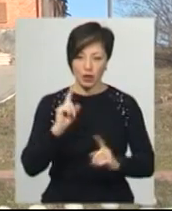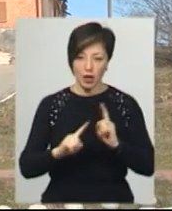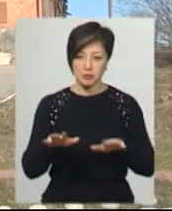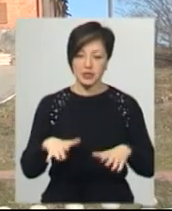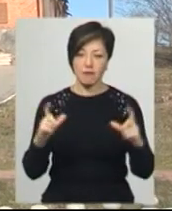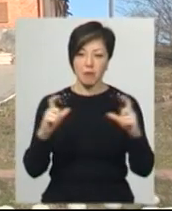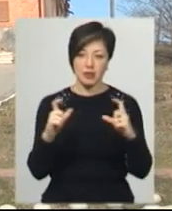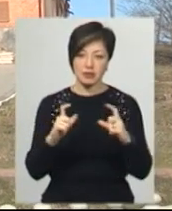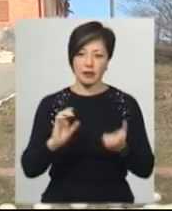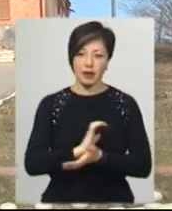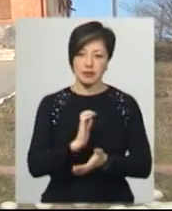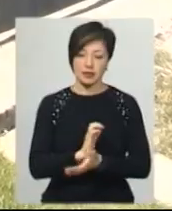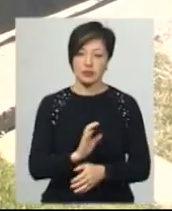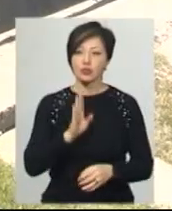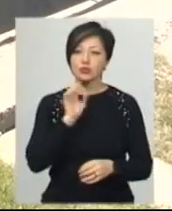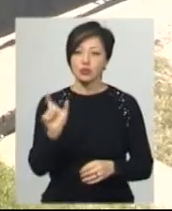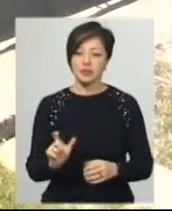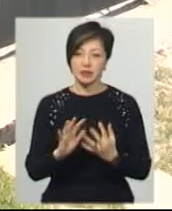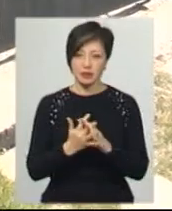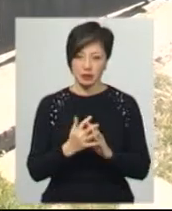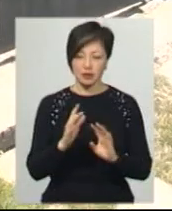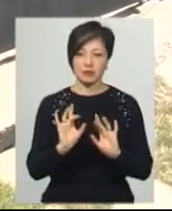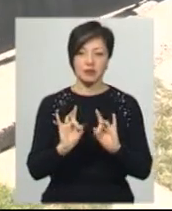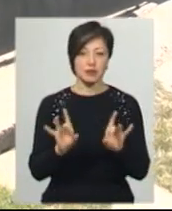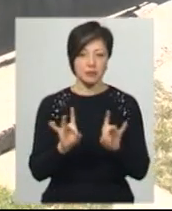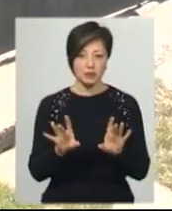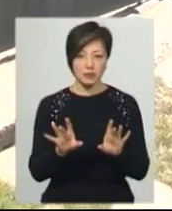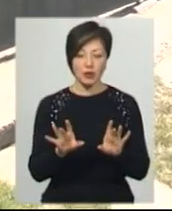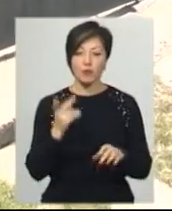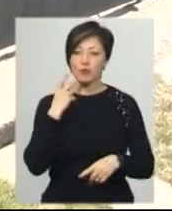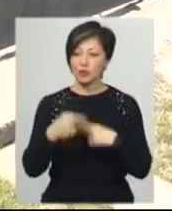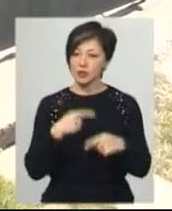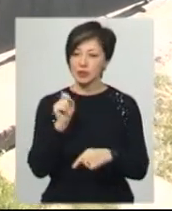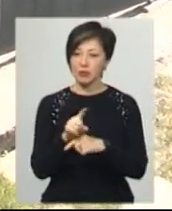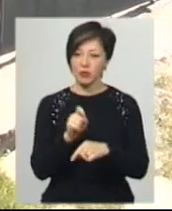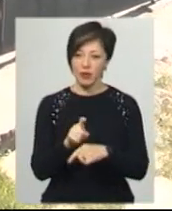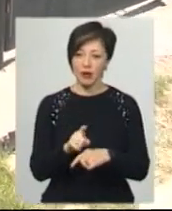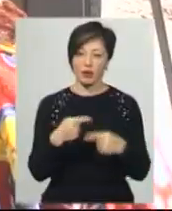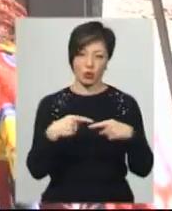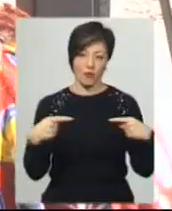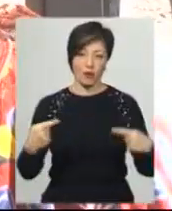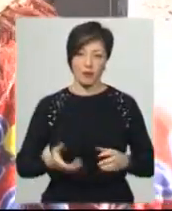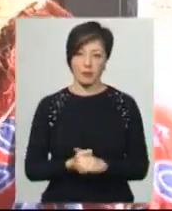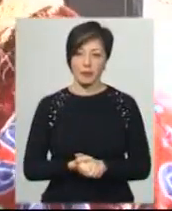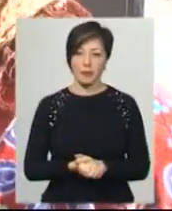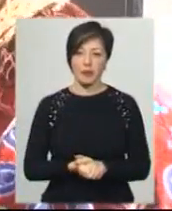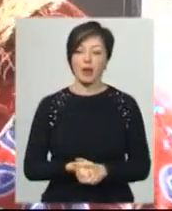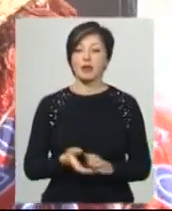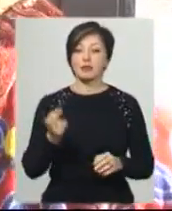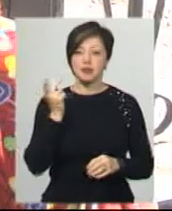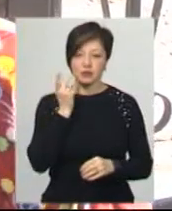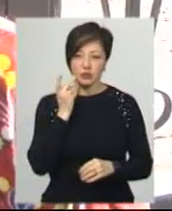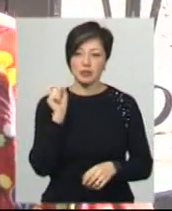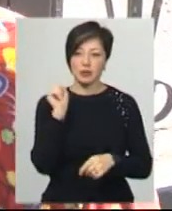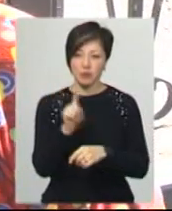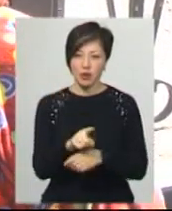місцевий магазин газети. Жителька села Ружичанка Антоніна Травка каже, постійно замовляє листоноші товари. Нараз замовляю і нараз